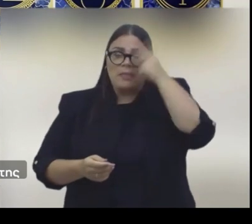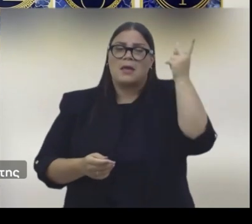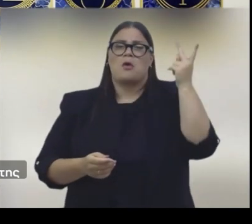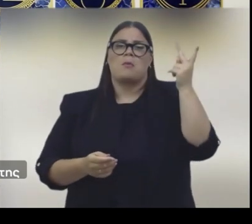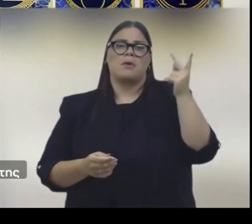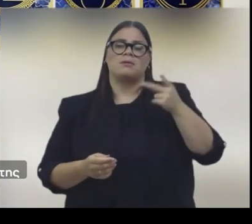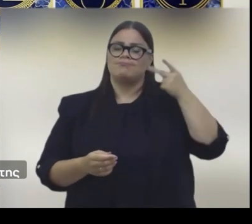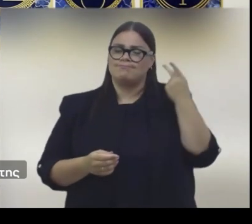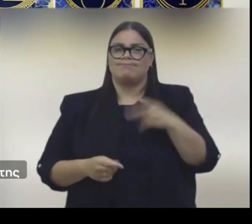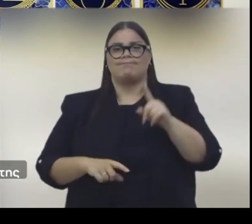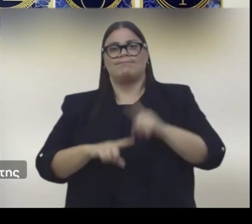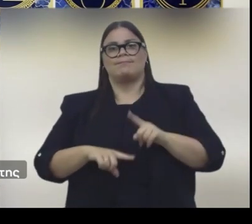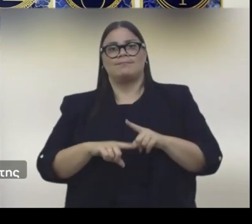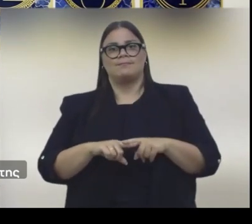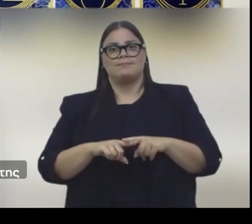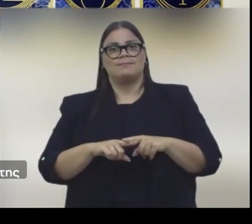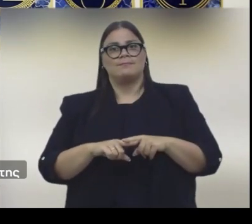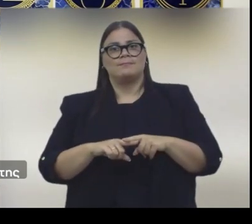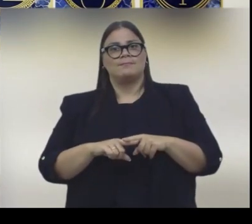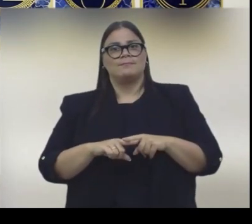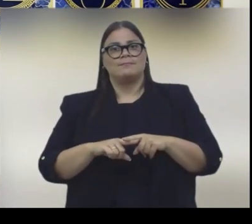των πνευματικών δικαιωμάτων της ελληνικότητας.